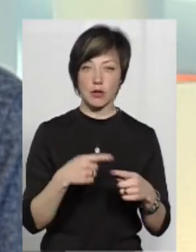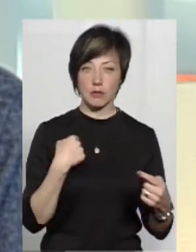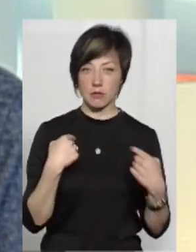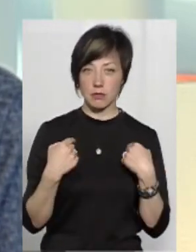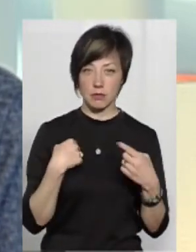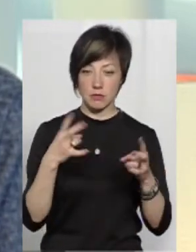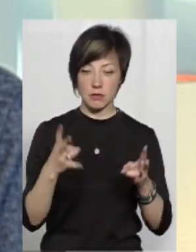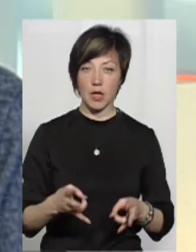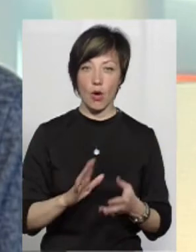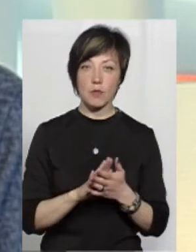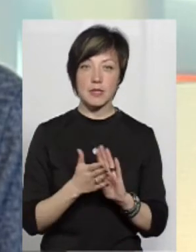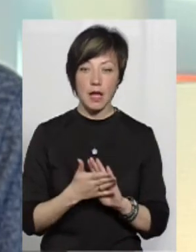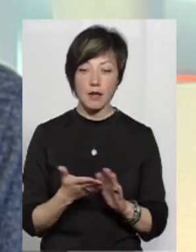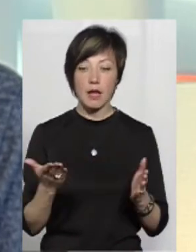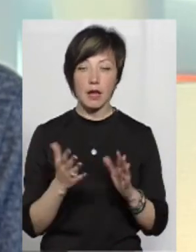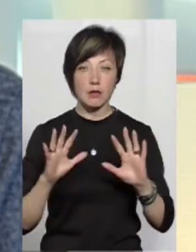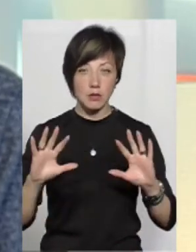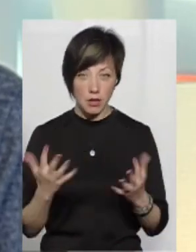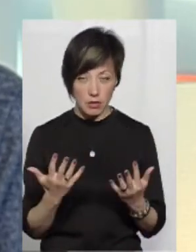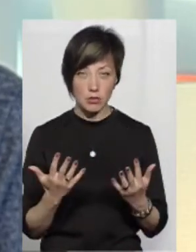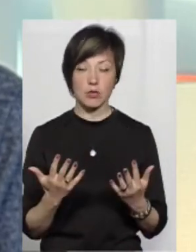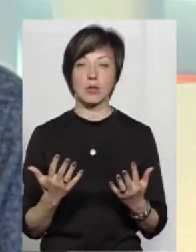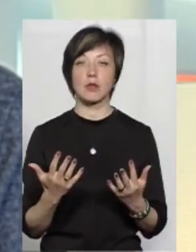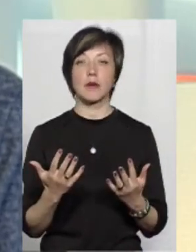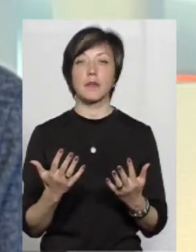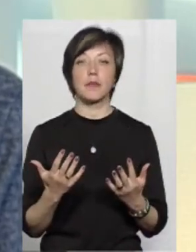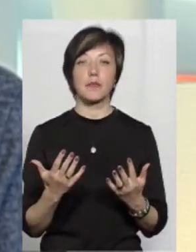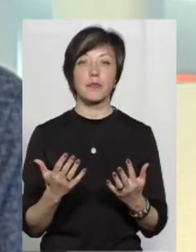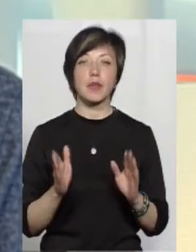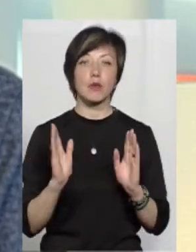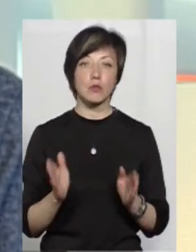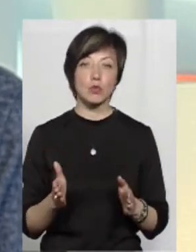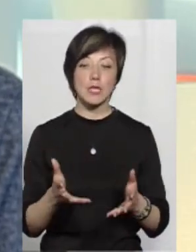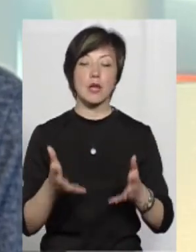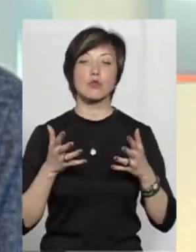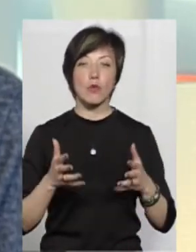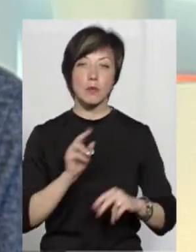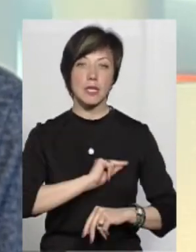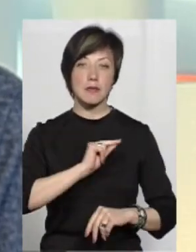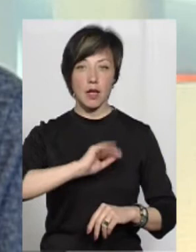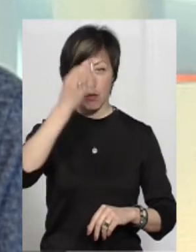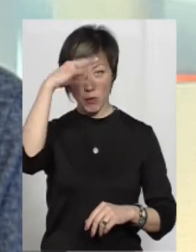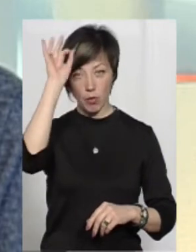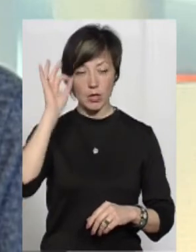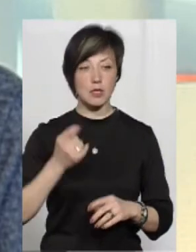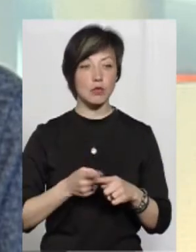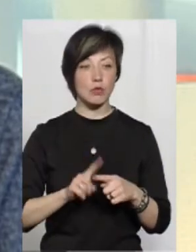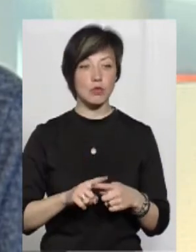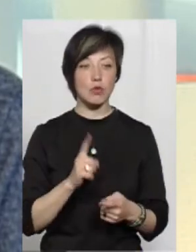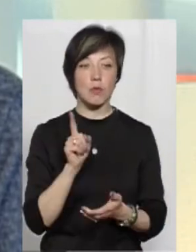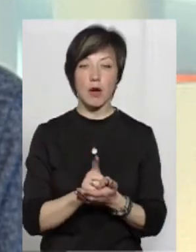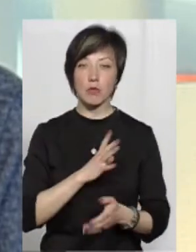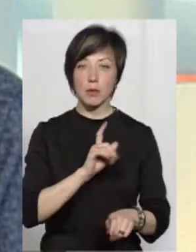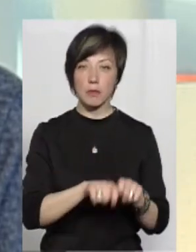ушкоджень. І ті обставини, за яких воно спричинено, будуть з'ясовуватися працівниками поліції, тому що має